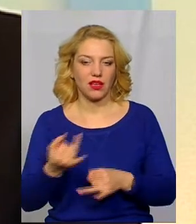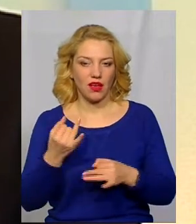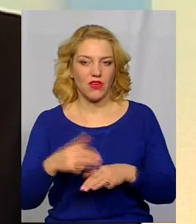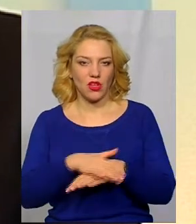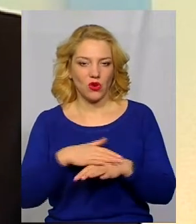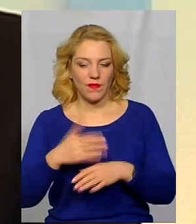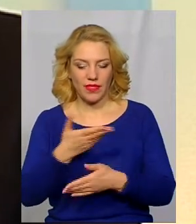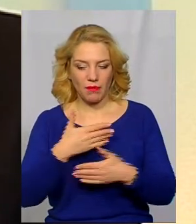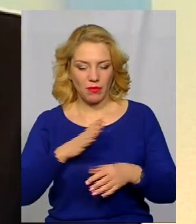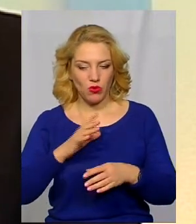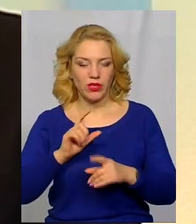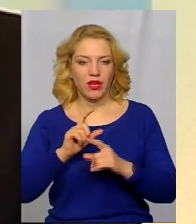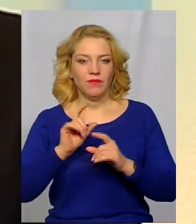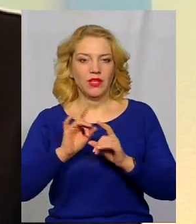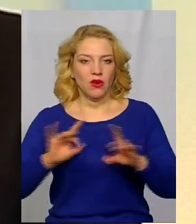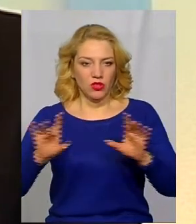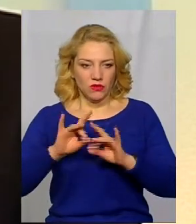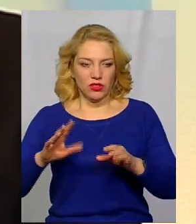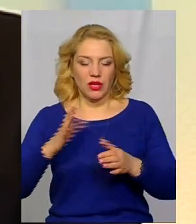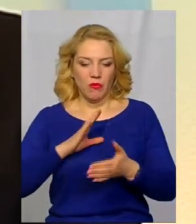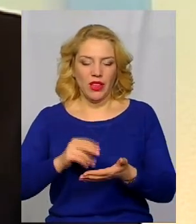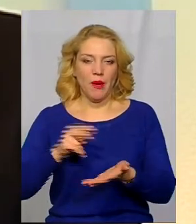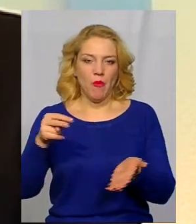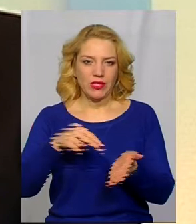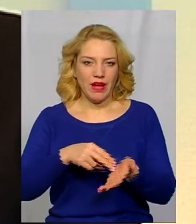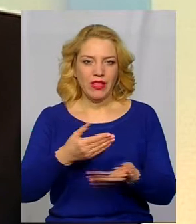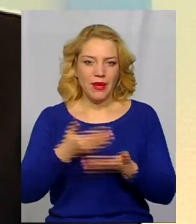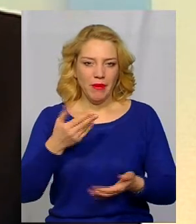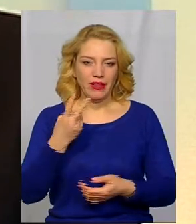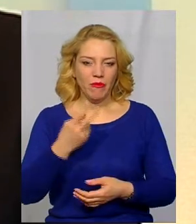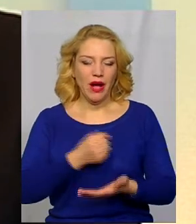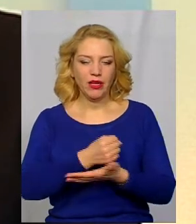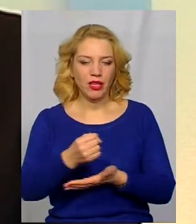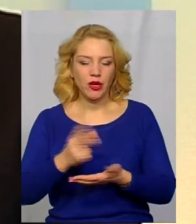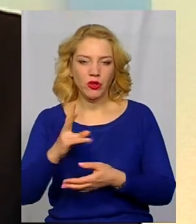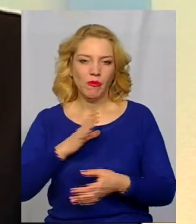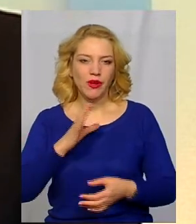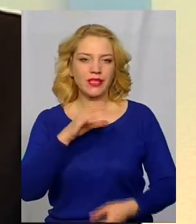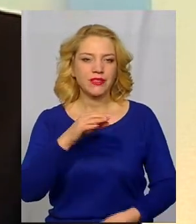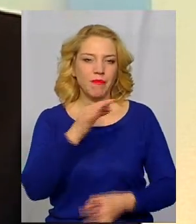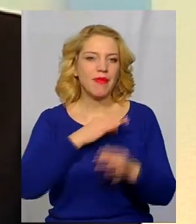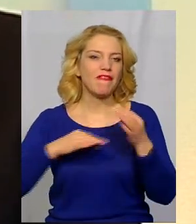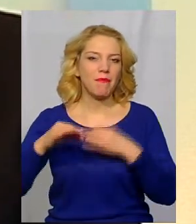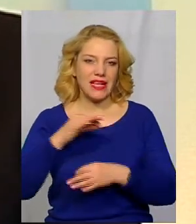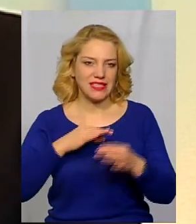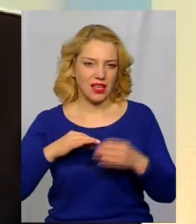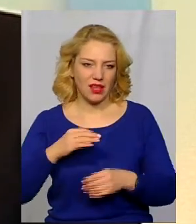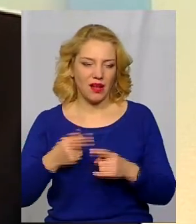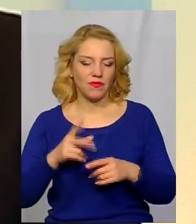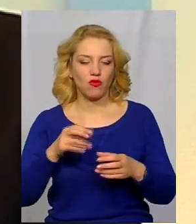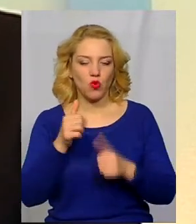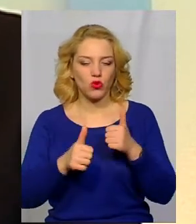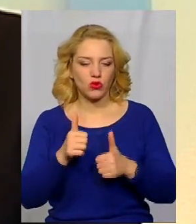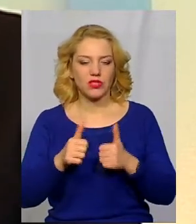нами були озвучені і вони були поставлені перед двома кандидатами, які проходили співбесіду в конкурсі на начальника